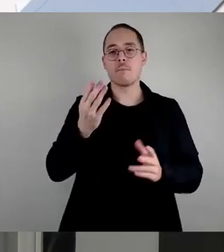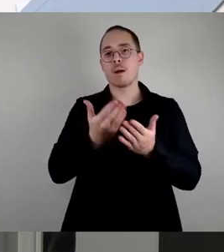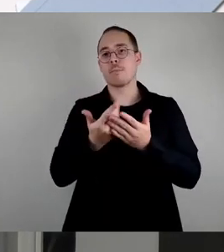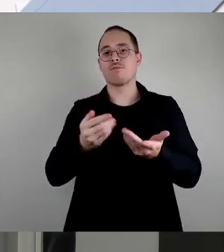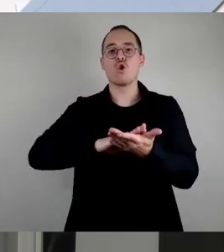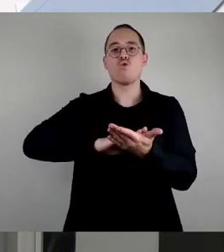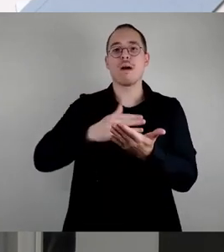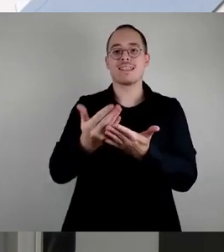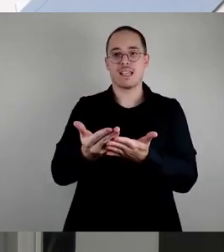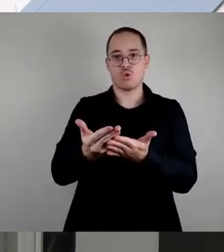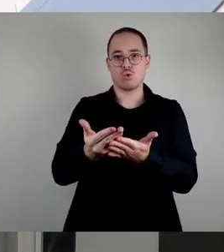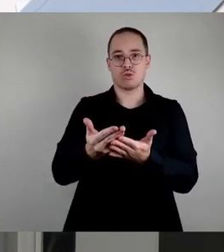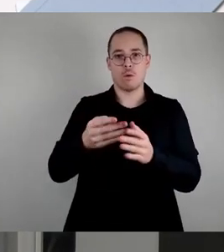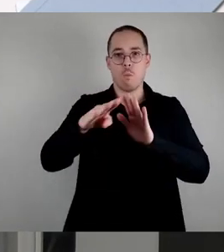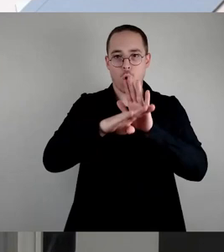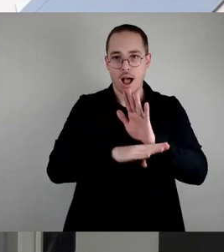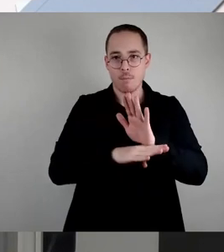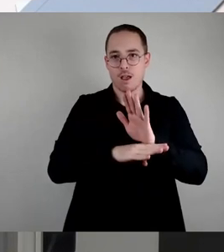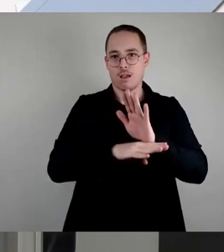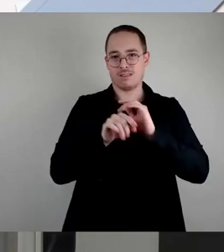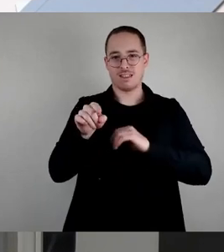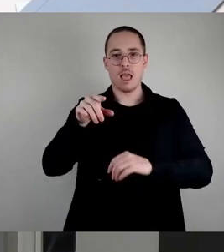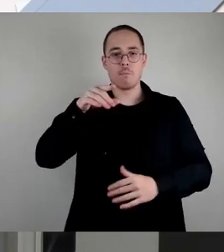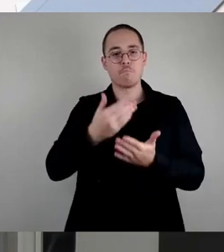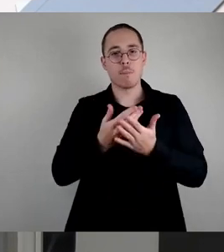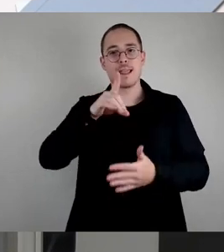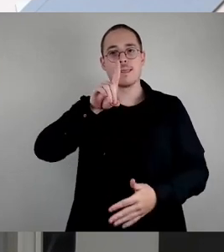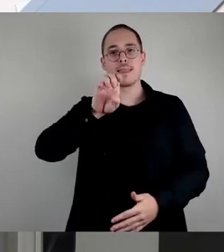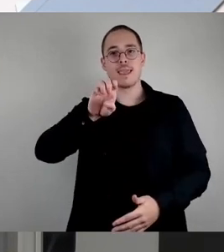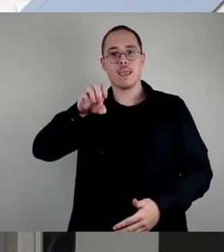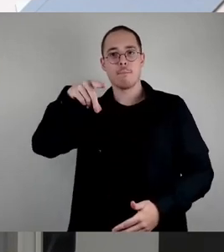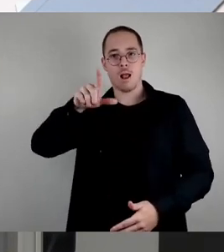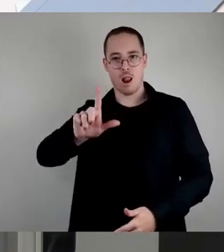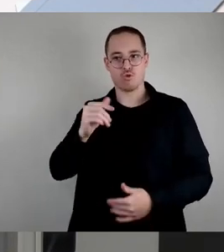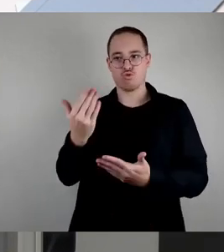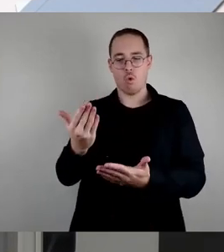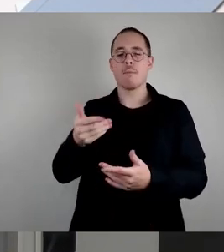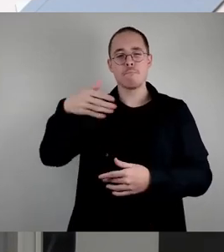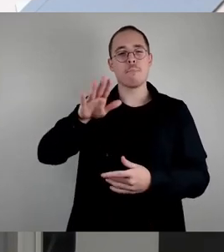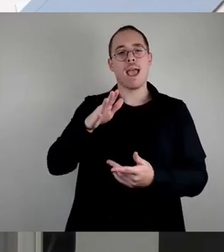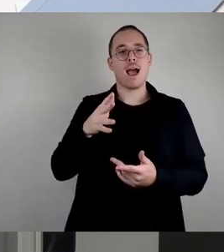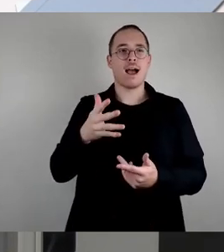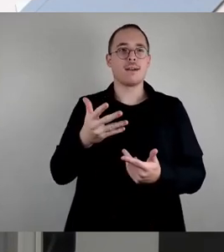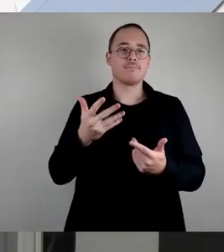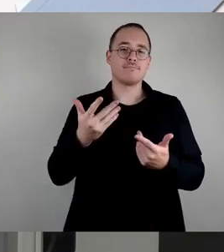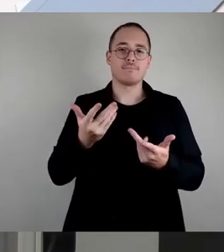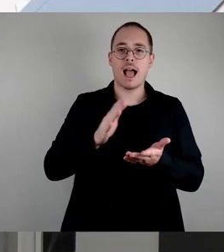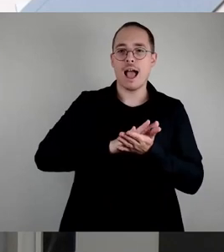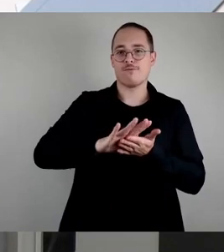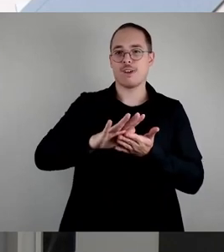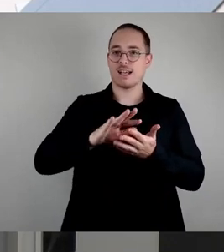Beispiel Diebel dann besser in alle möglichen Sprachen übersetzen können. Das ist auch eine sinnvolle